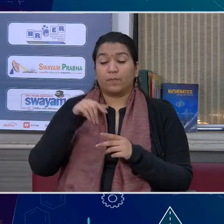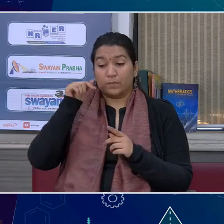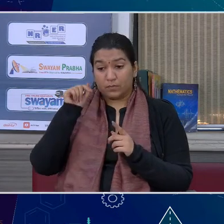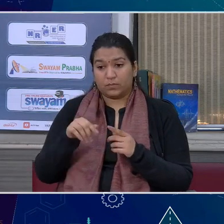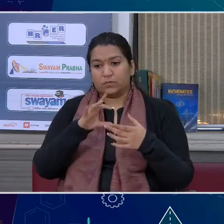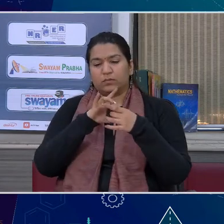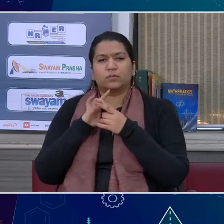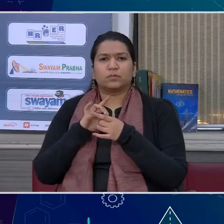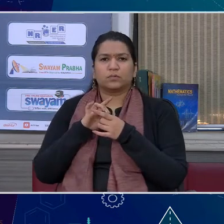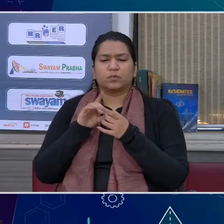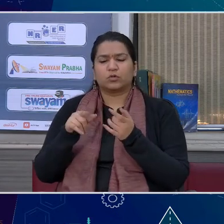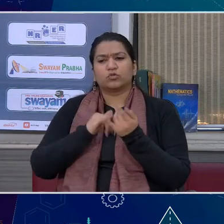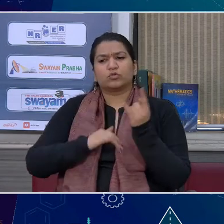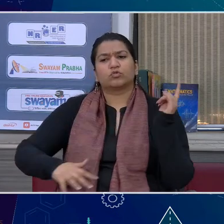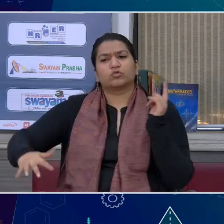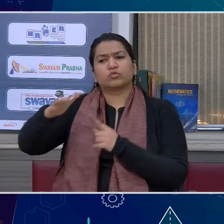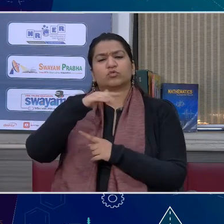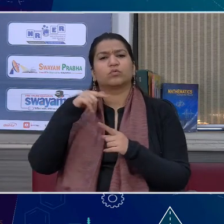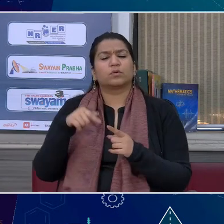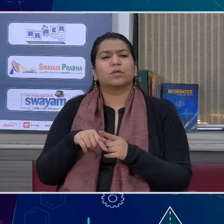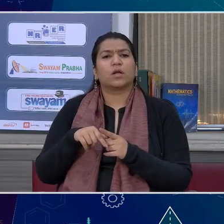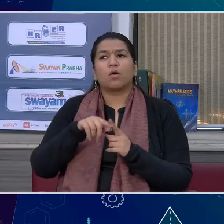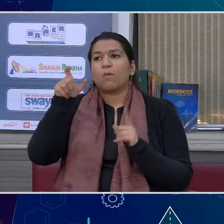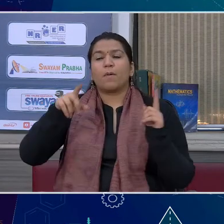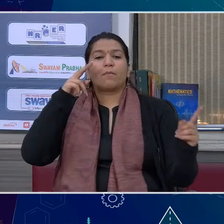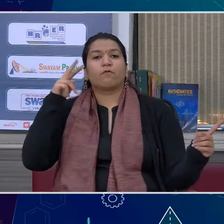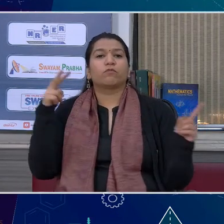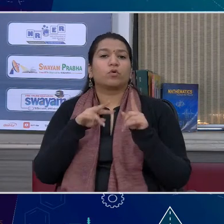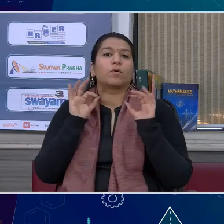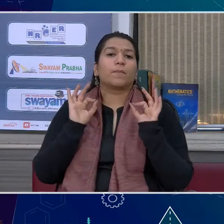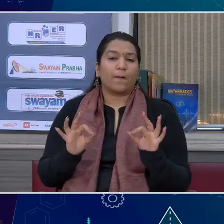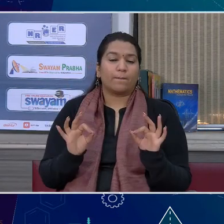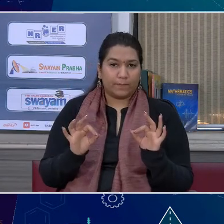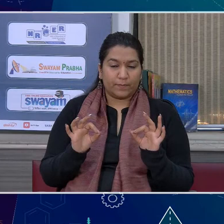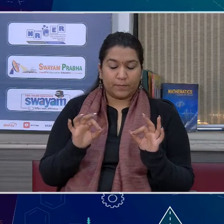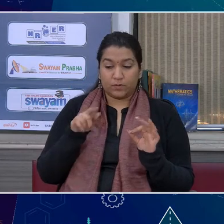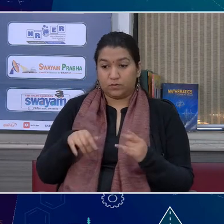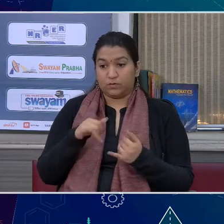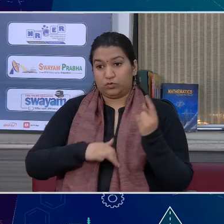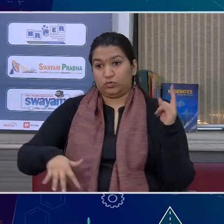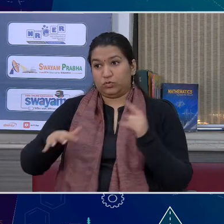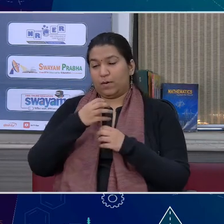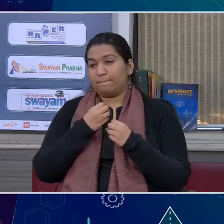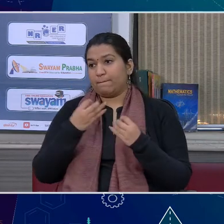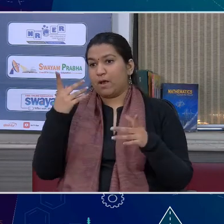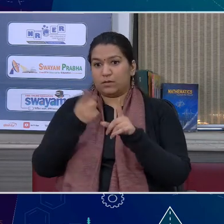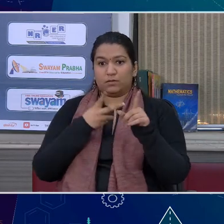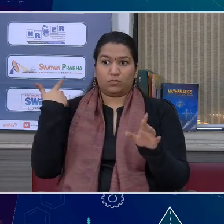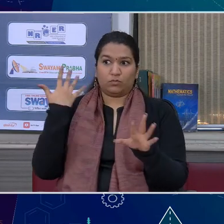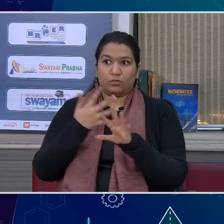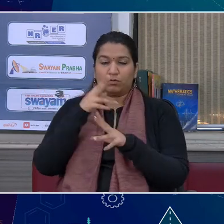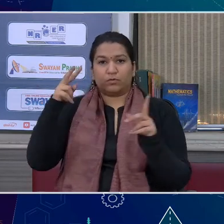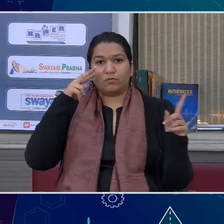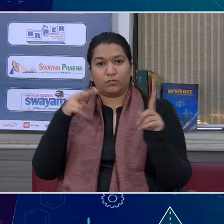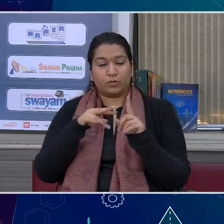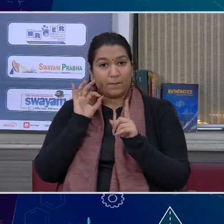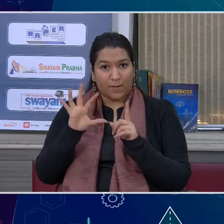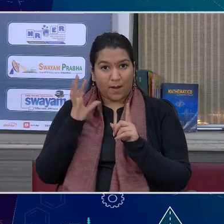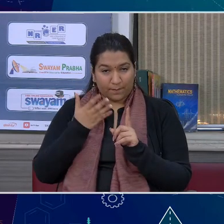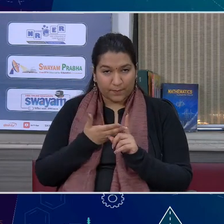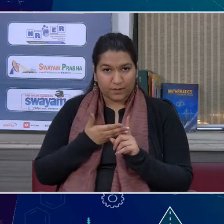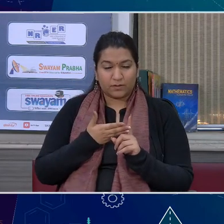इसी से इस संसार की इस समाज की पैचान सुरक्षित रहती है अगर इस संसार आज इतने सालों बाद में चल रहा है इस समाज का निर्मान